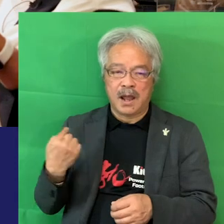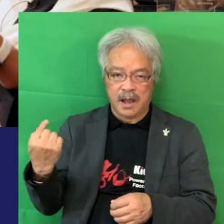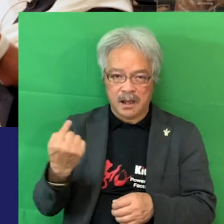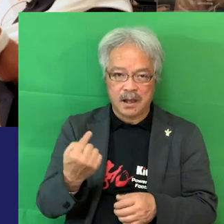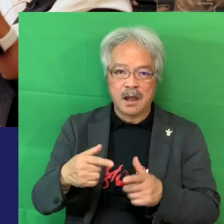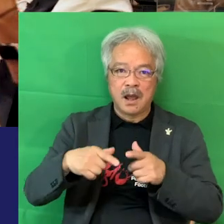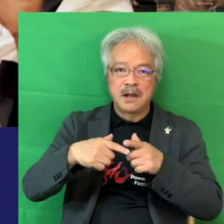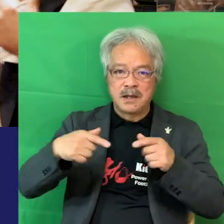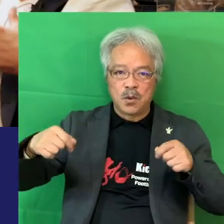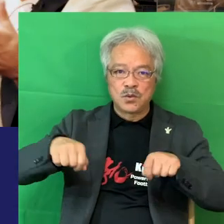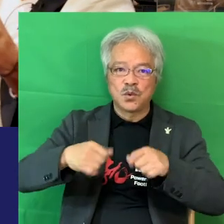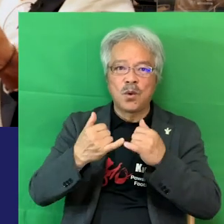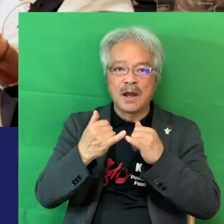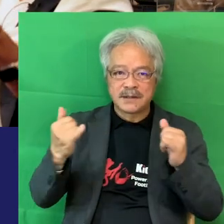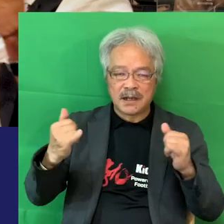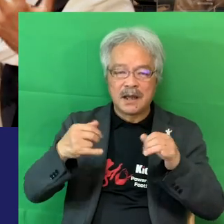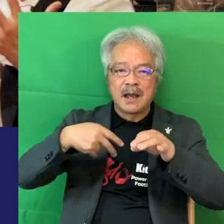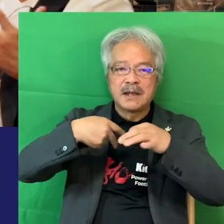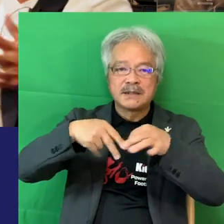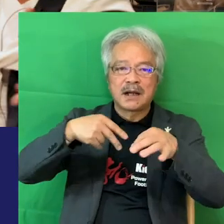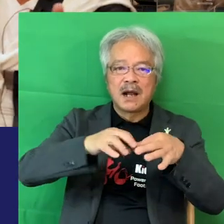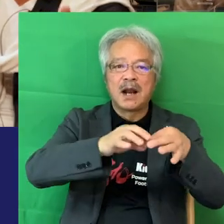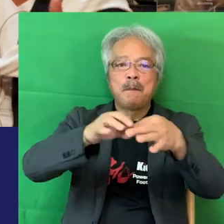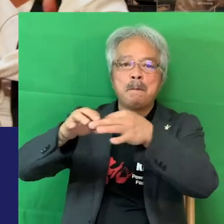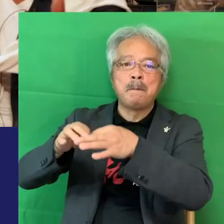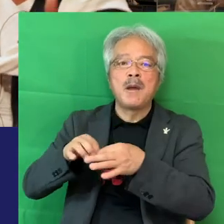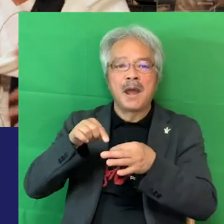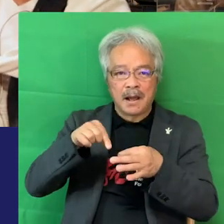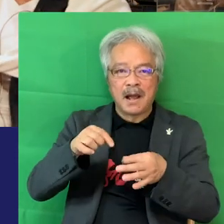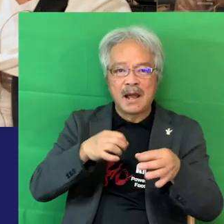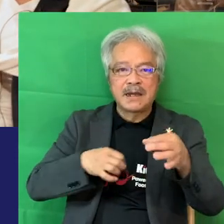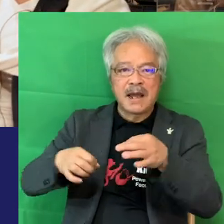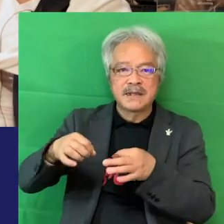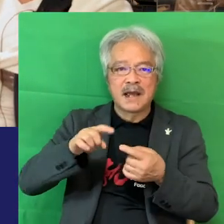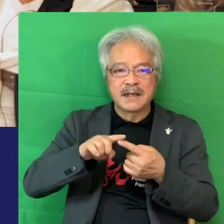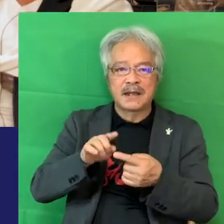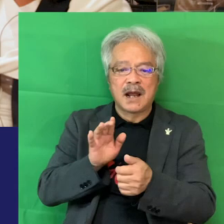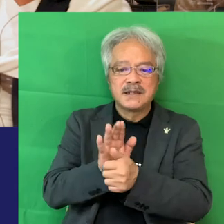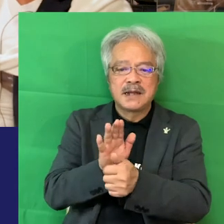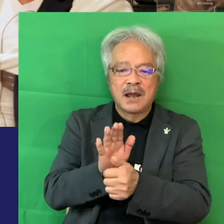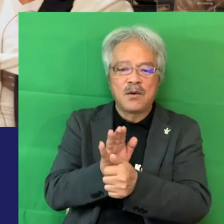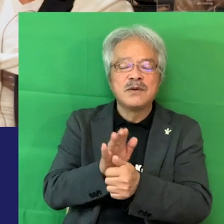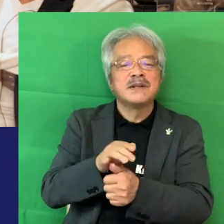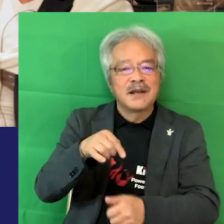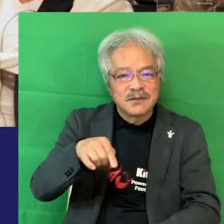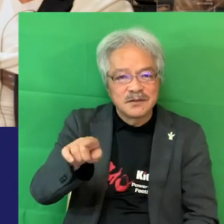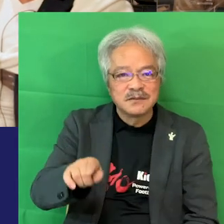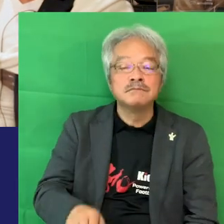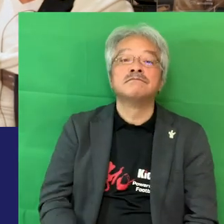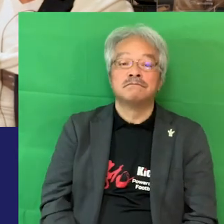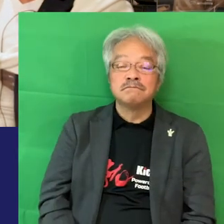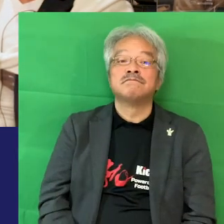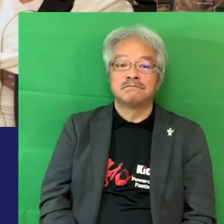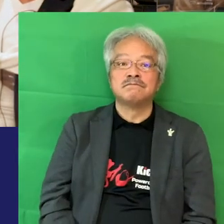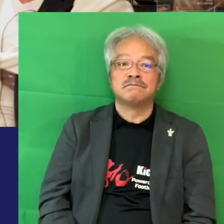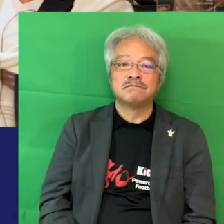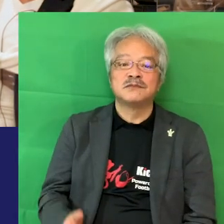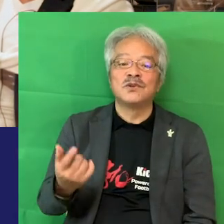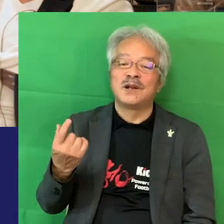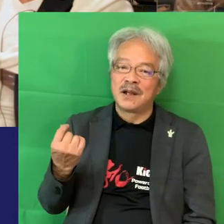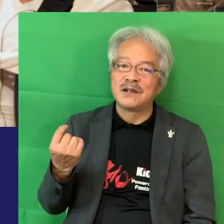日本障害者核連盟が経済的な支援も少ししていくという形を取ってるってあるのかこれはこの話の流れでいろいろ